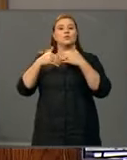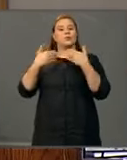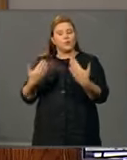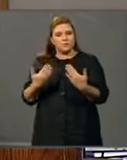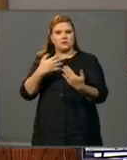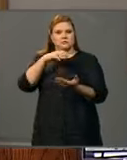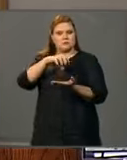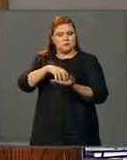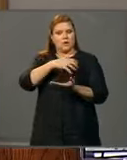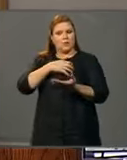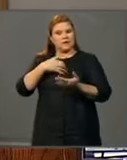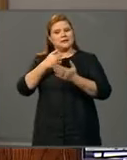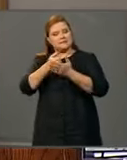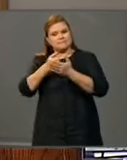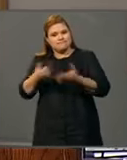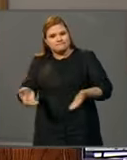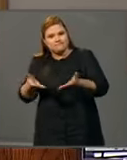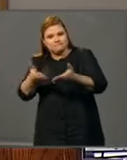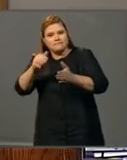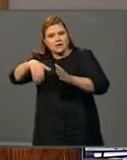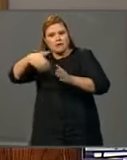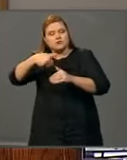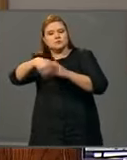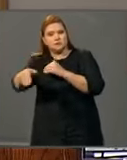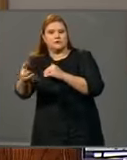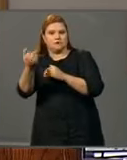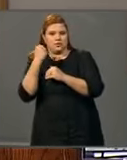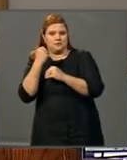edellytykset kaivoksen toiminnan jatkaisemiselle olisivat olemassa.